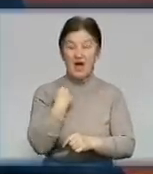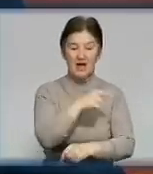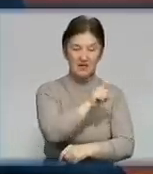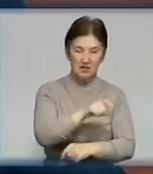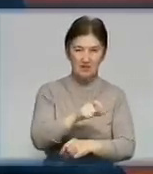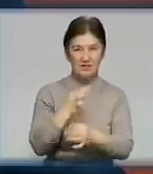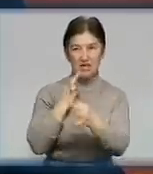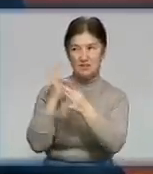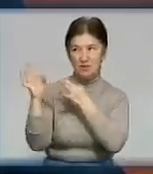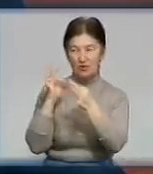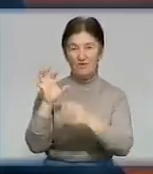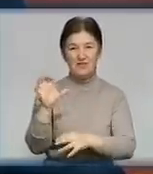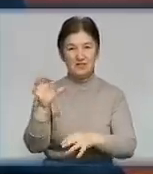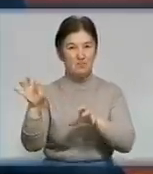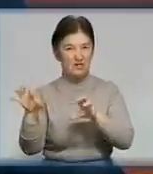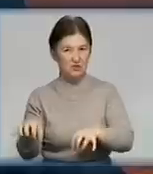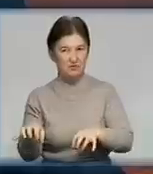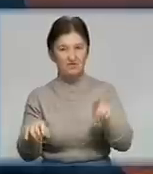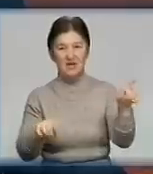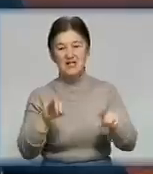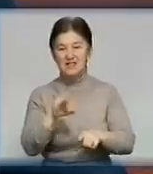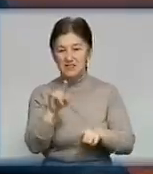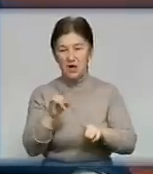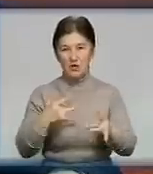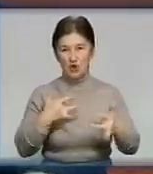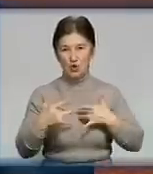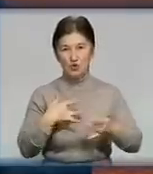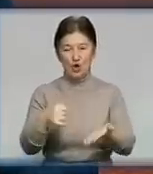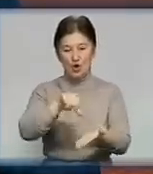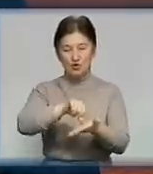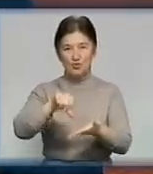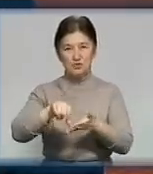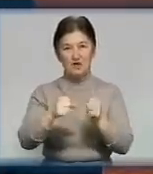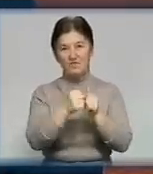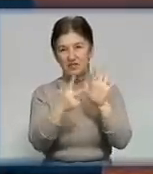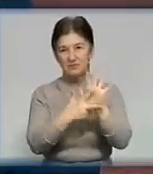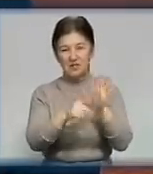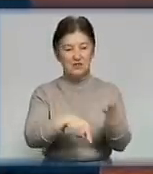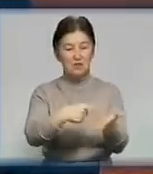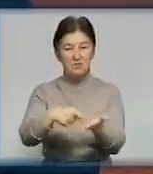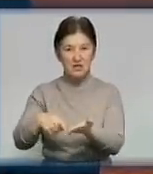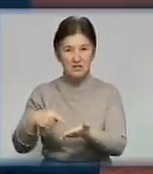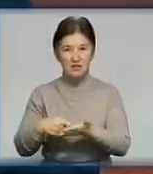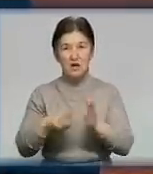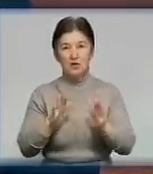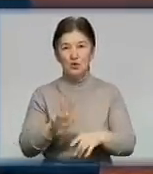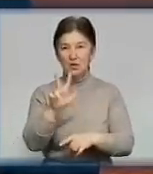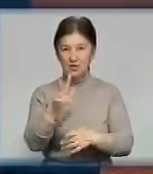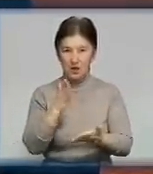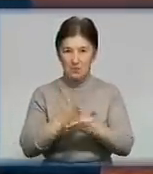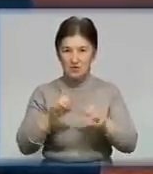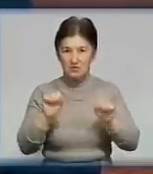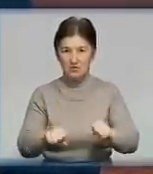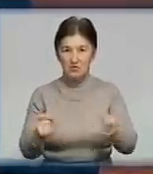президентом України з театру імені Марка Кропивницького. Участь взяли 18 міст, і лише три державні телекомпанії мають можливість